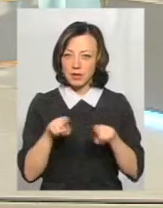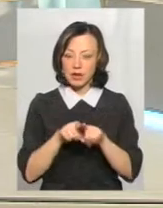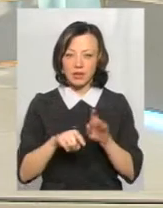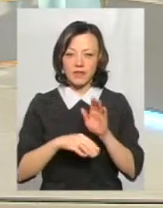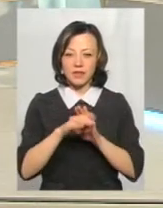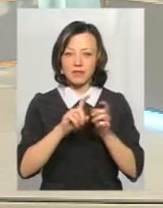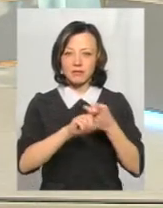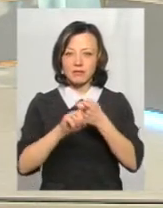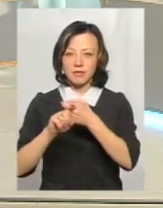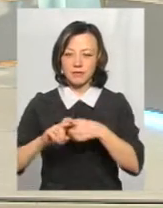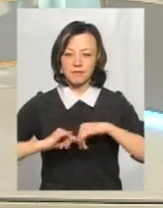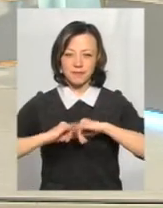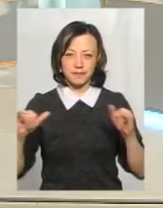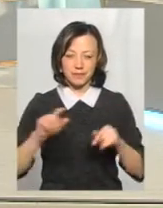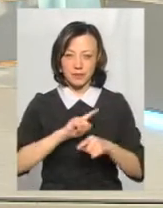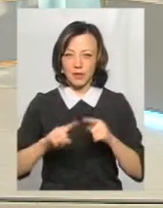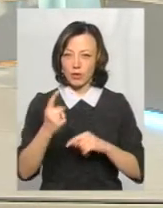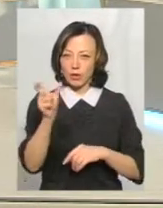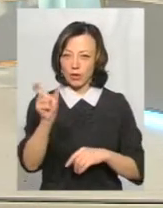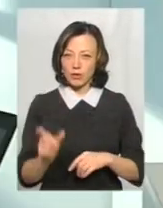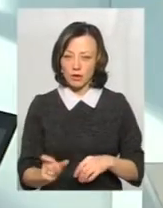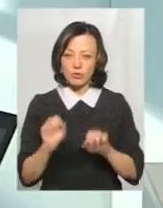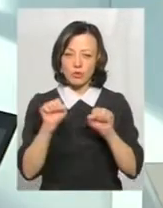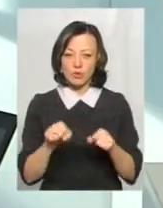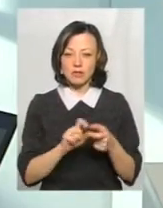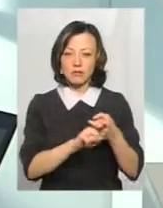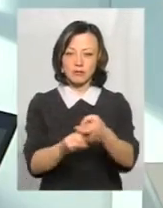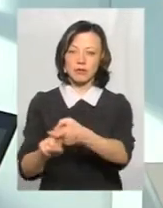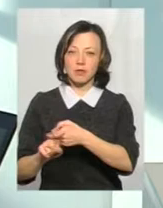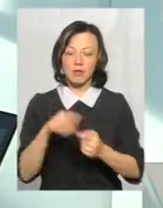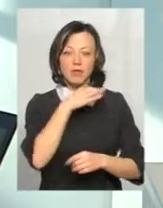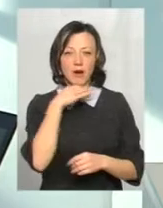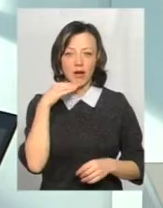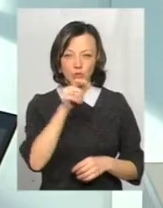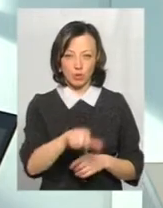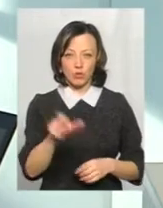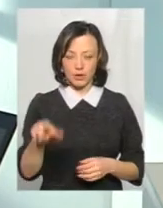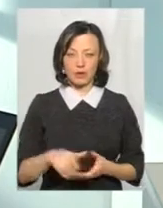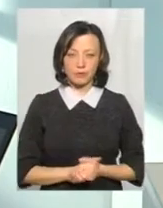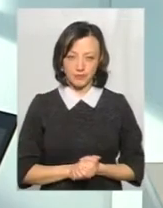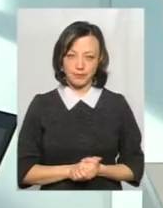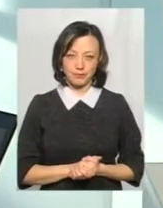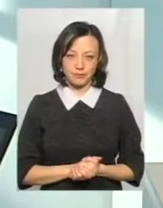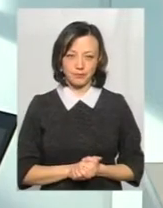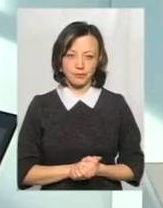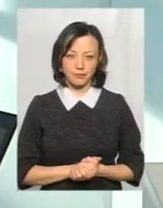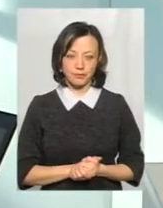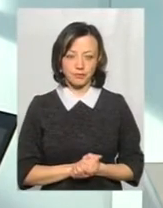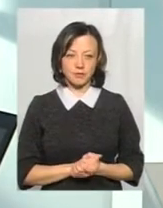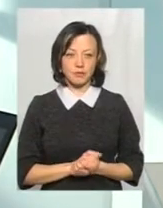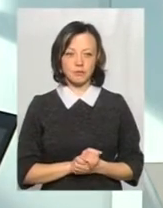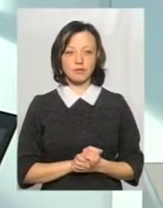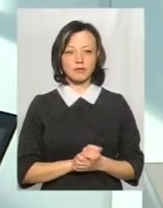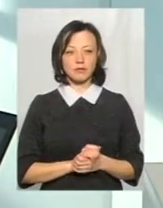висококонтагіозний. І одна людина може заразити дуже багато здорових людей. І